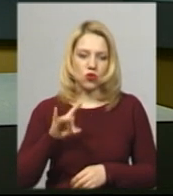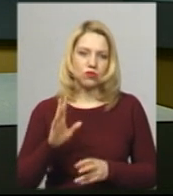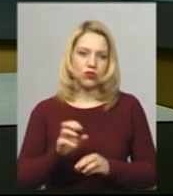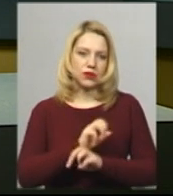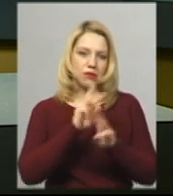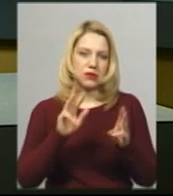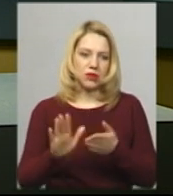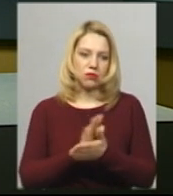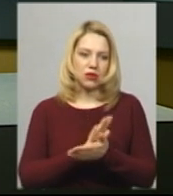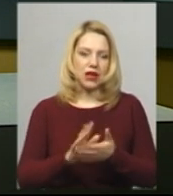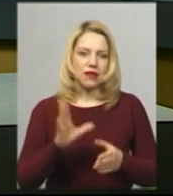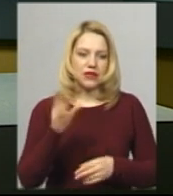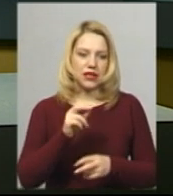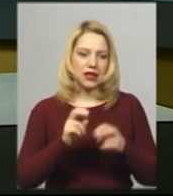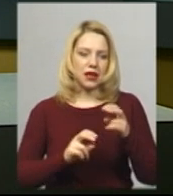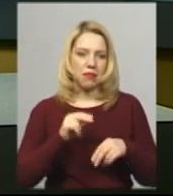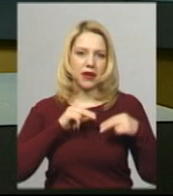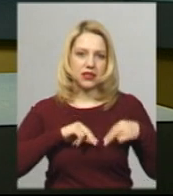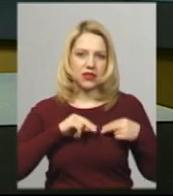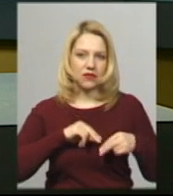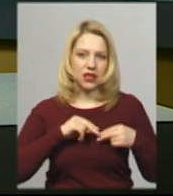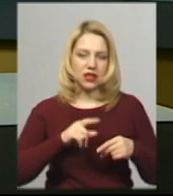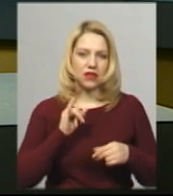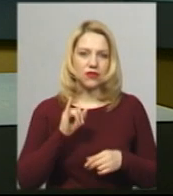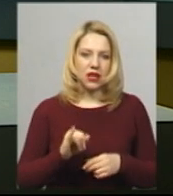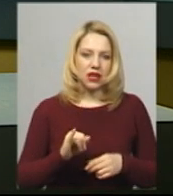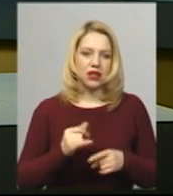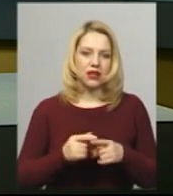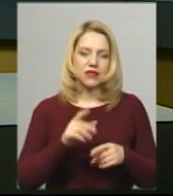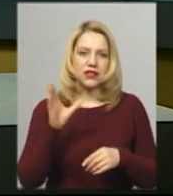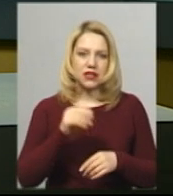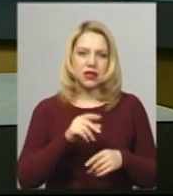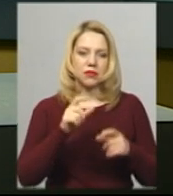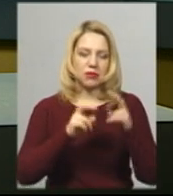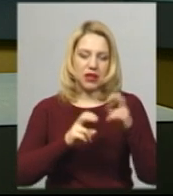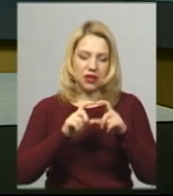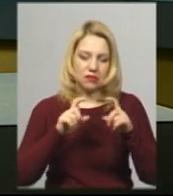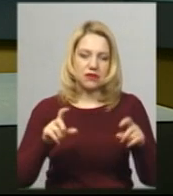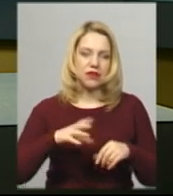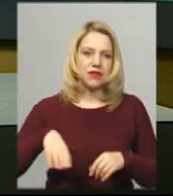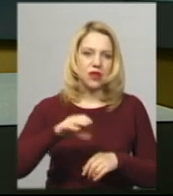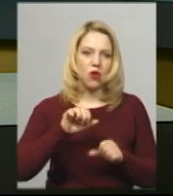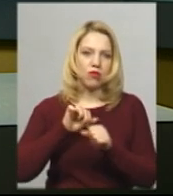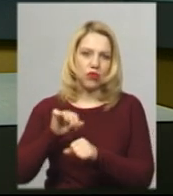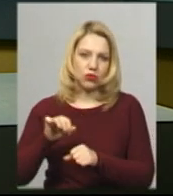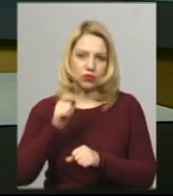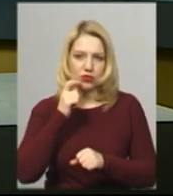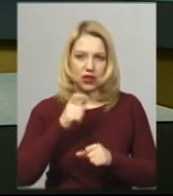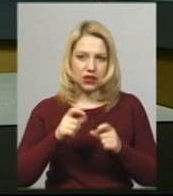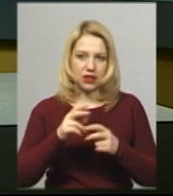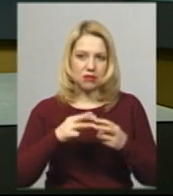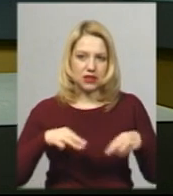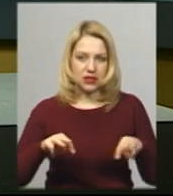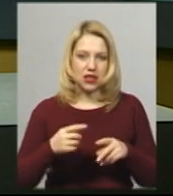підприємств Міністерства оборони України. Директор заводу Олексій Свистунов розповів, виробництво таких масок продовжується, а